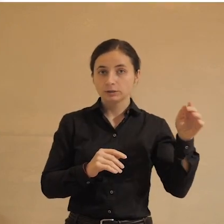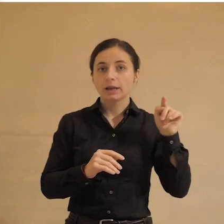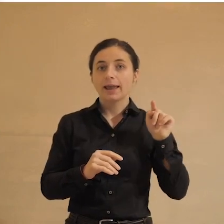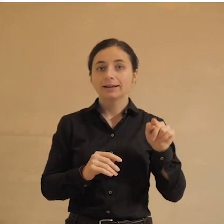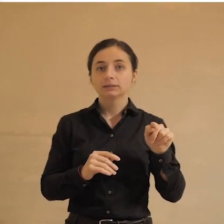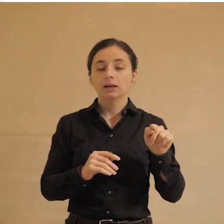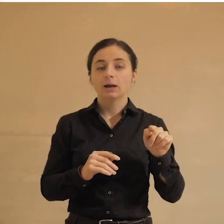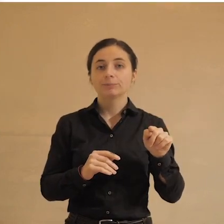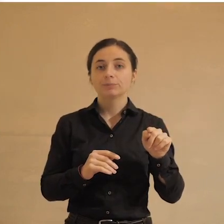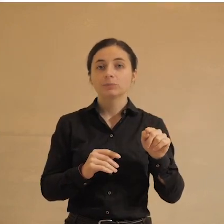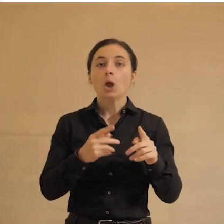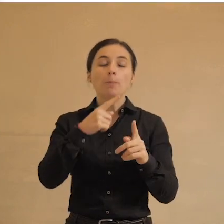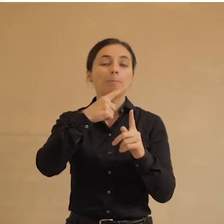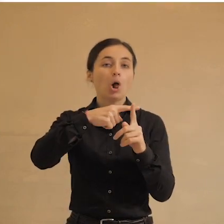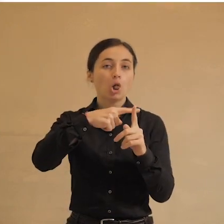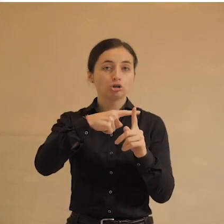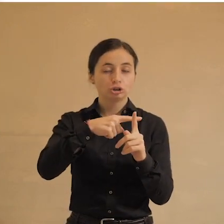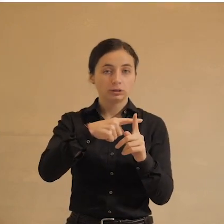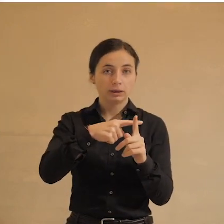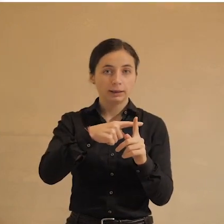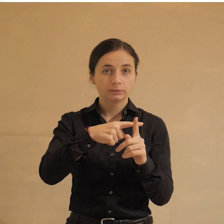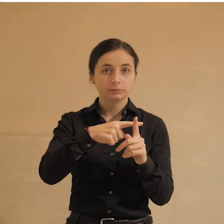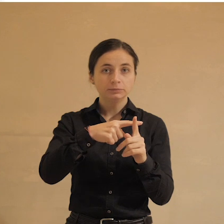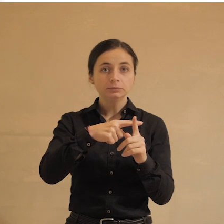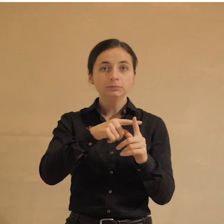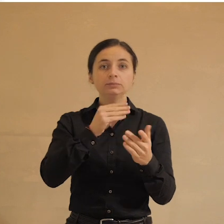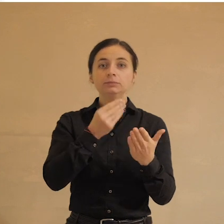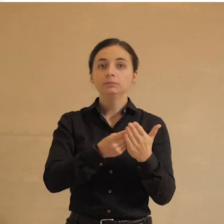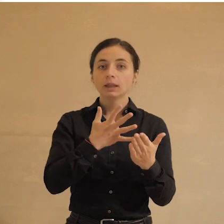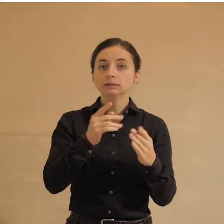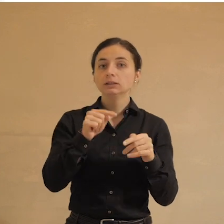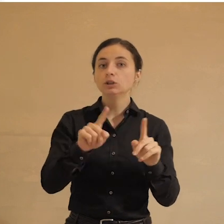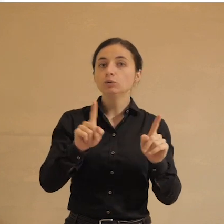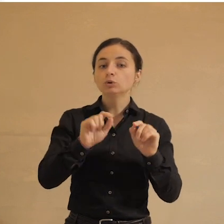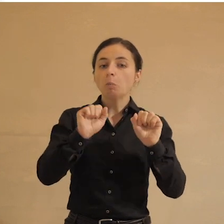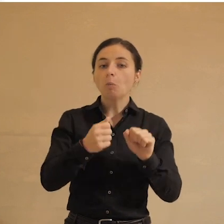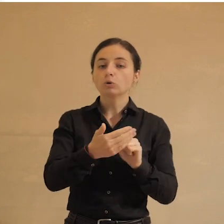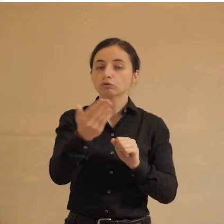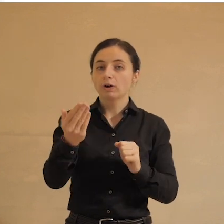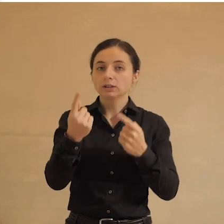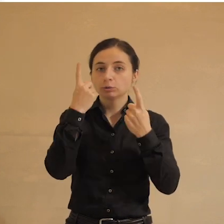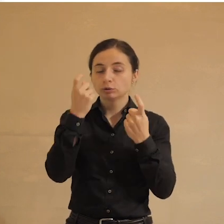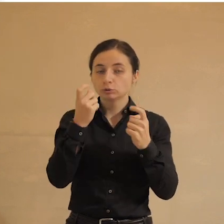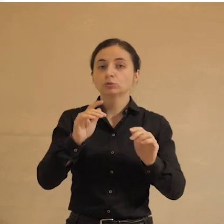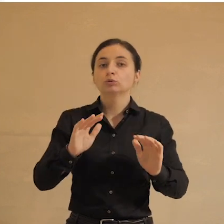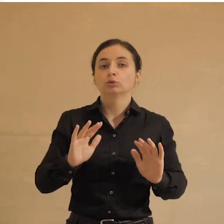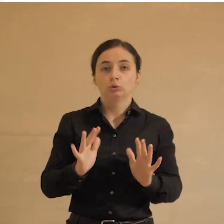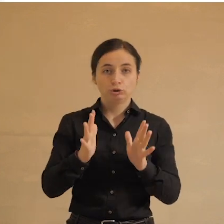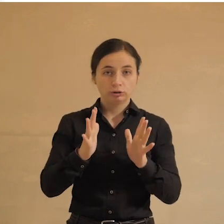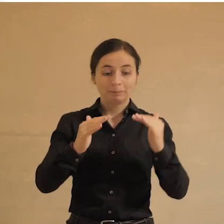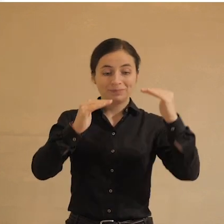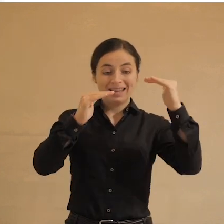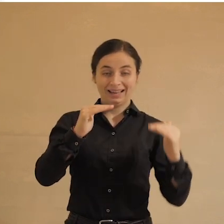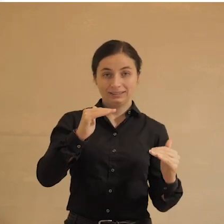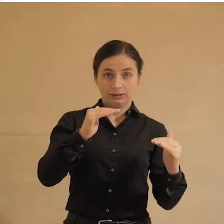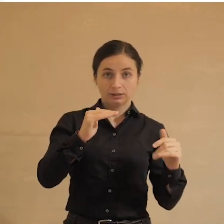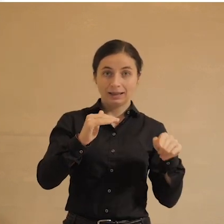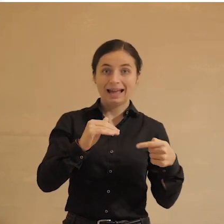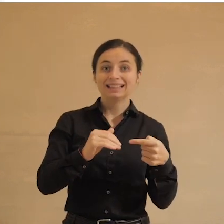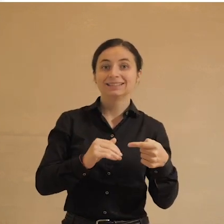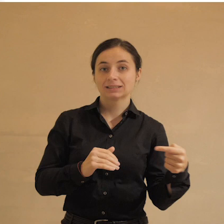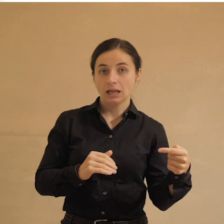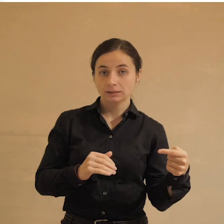положительные оценки того, что может с вашими данными произойти, а нижняя часть –